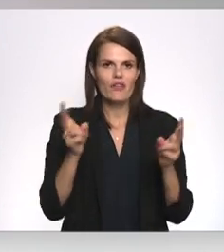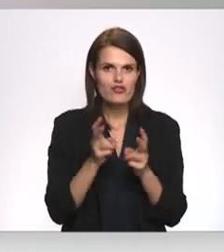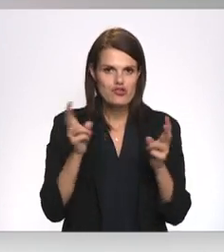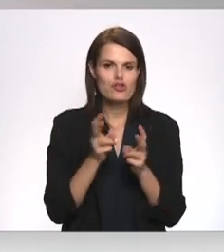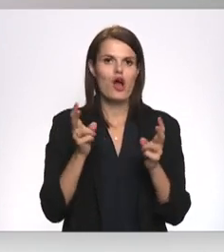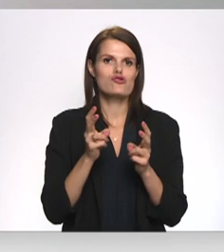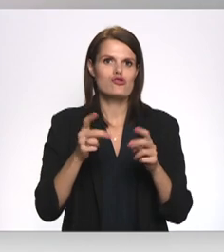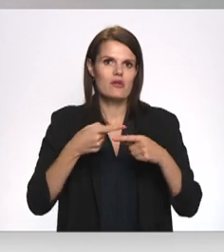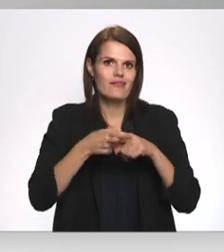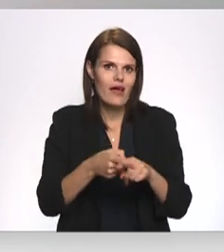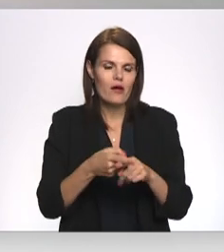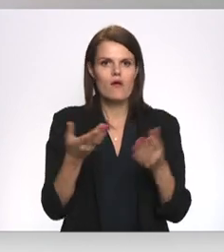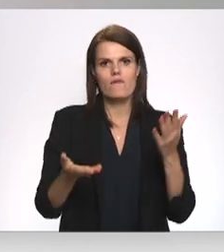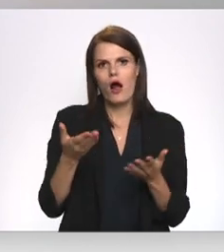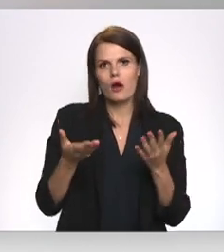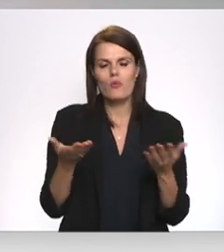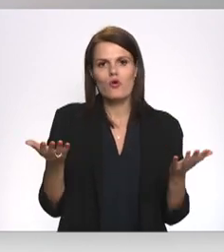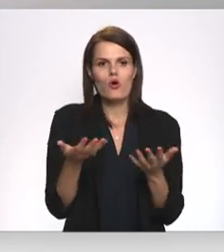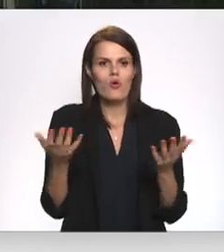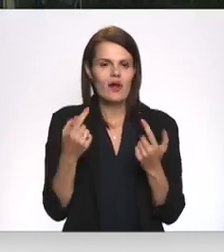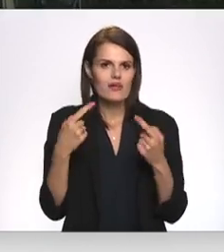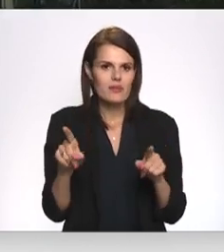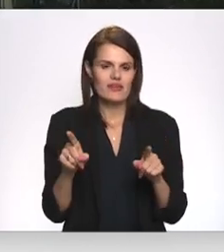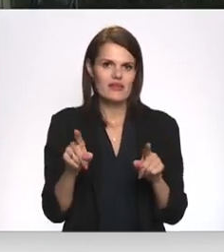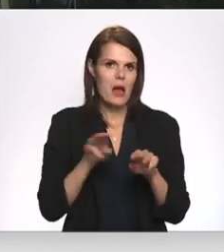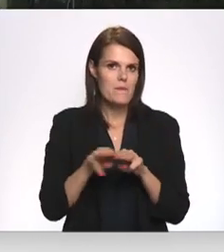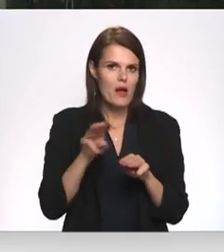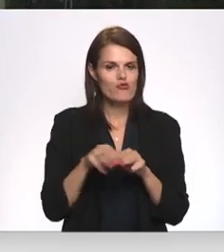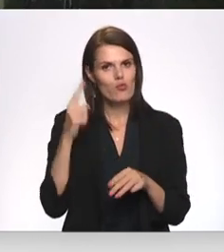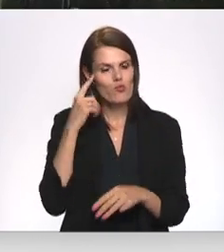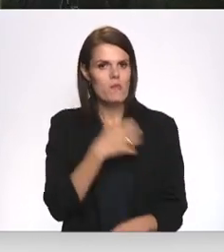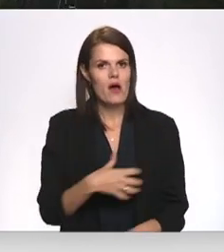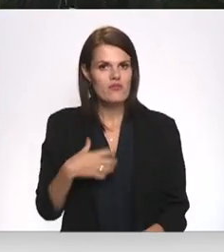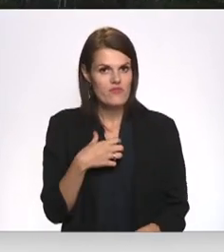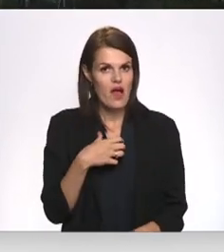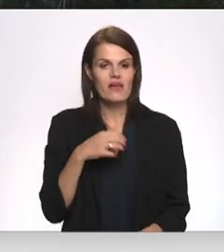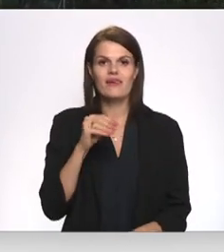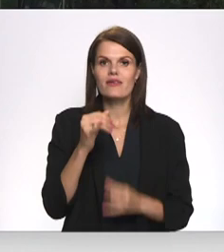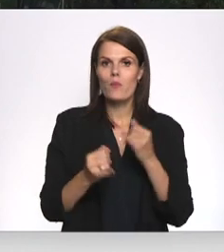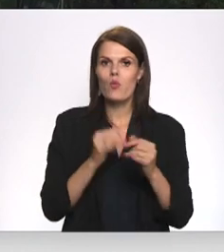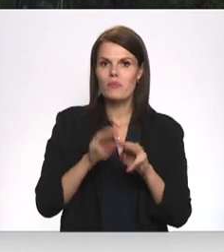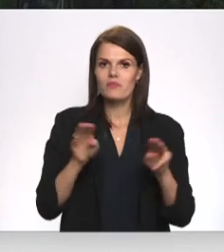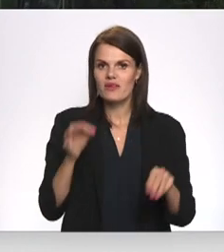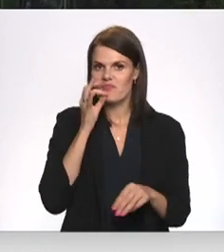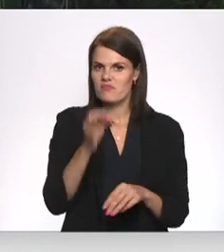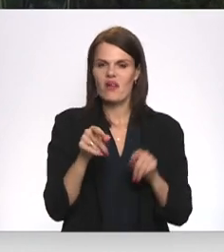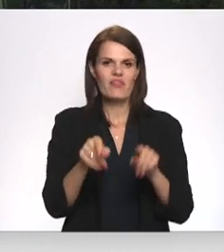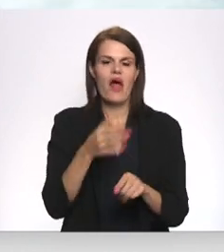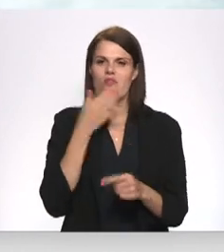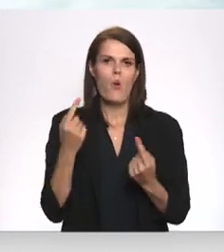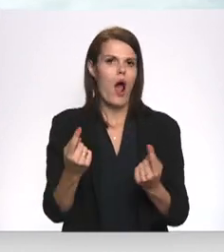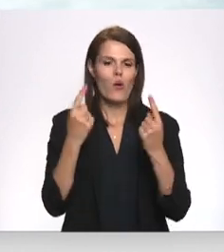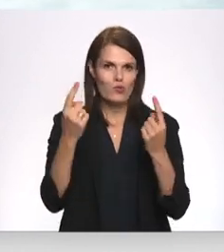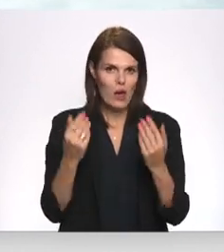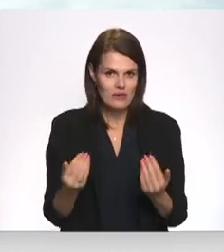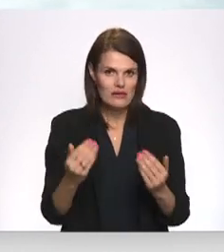varētu turnāt par kaut kādām kompostēšanas metodēm. Zemkopības ministrija atklāja, ka šī jautājuma izskatīšana šobrīd nav viņu dienas plānā.